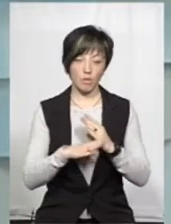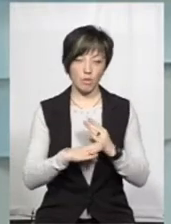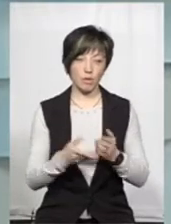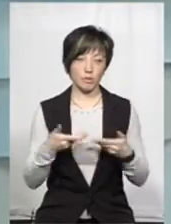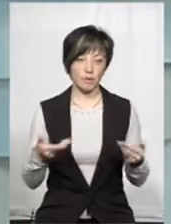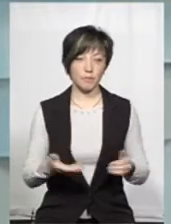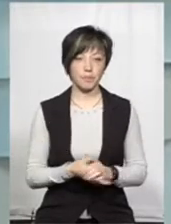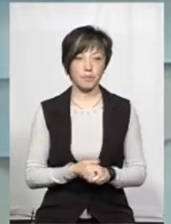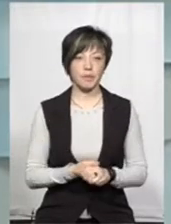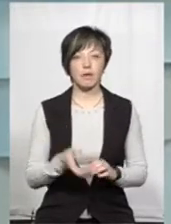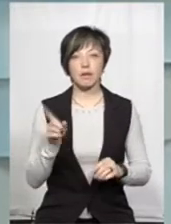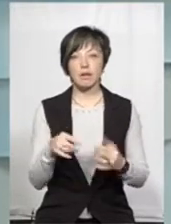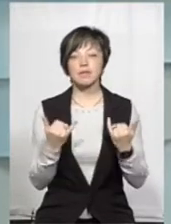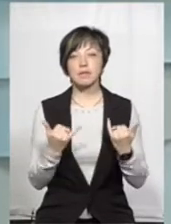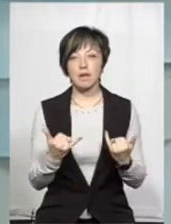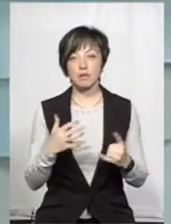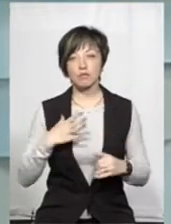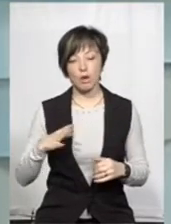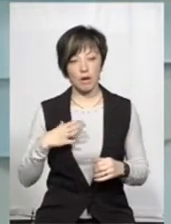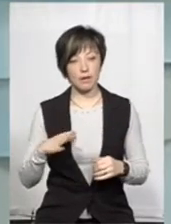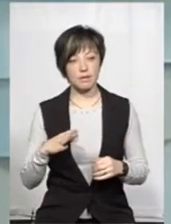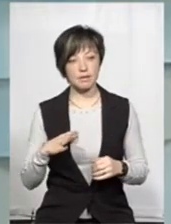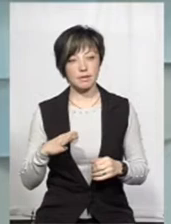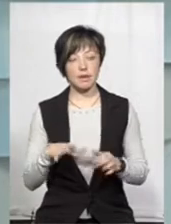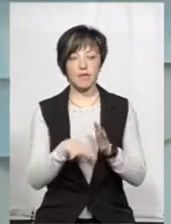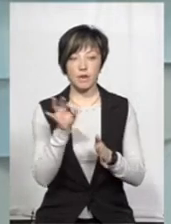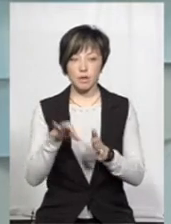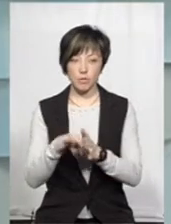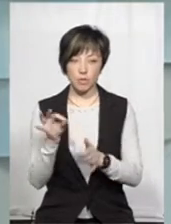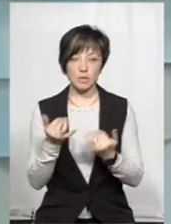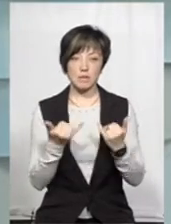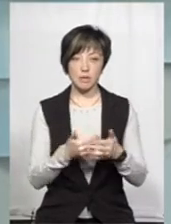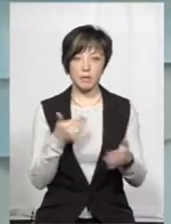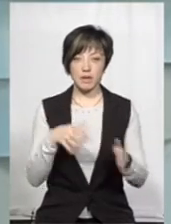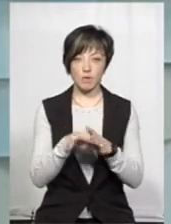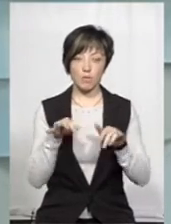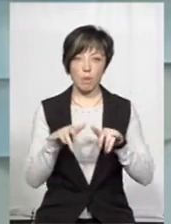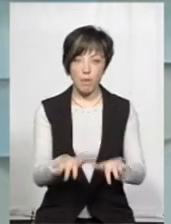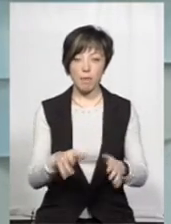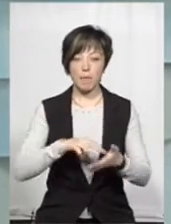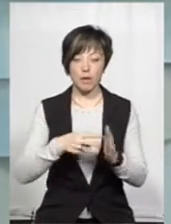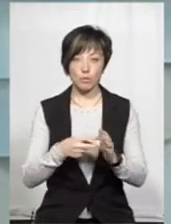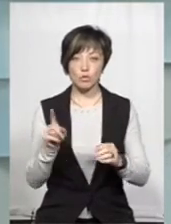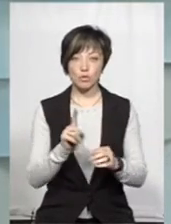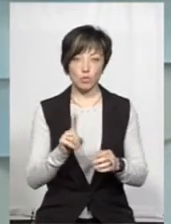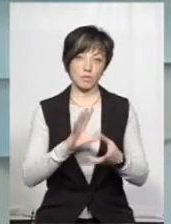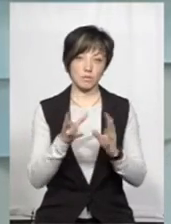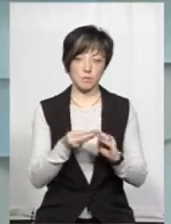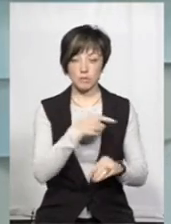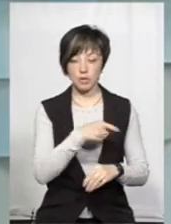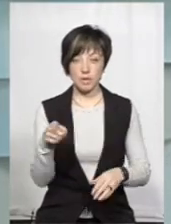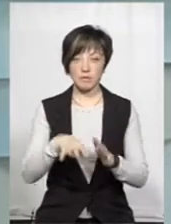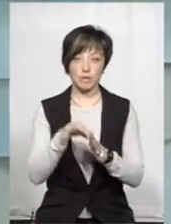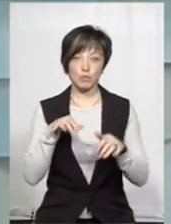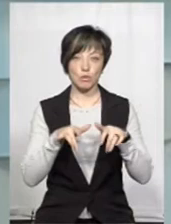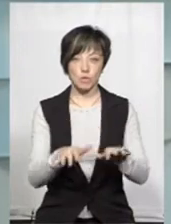допомагають. І навіть зараз нас чекають вибори, чекають зараз передвиборна кампанія. Ми плануємо, що під час